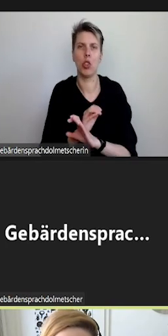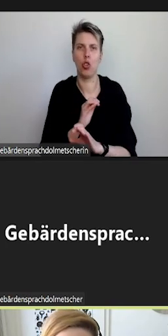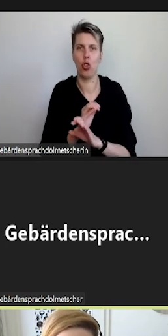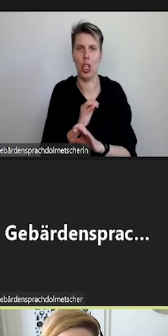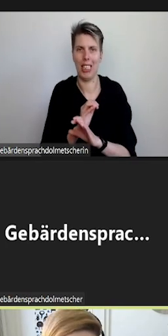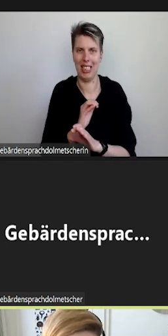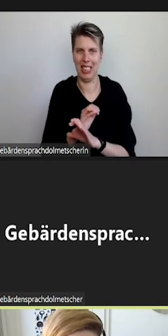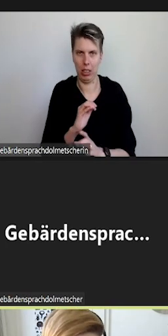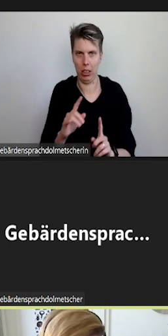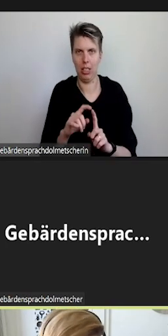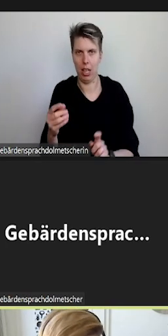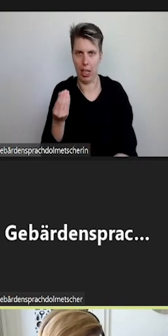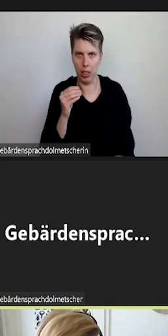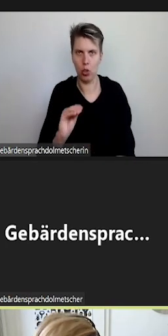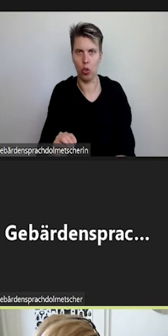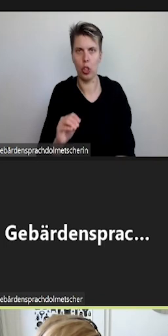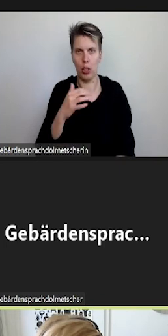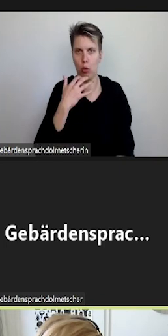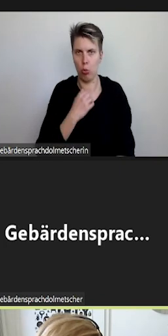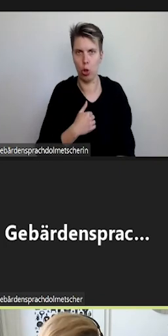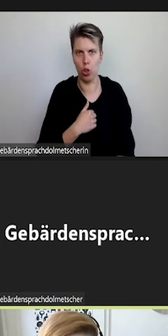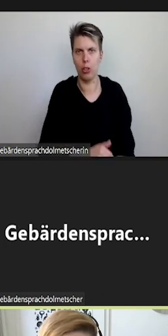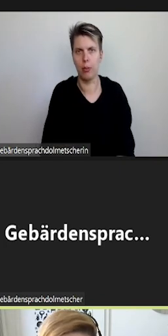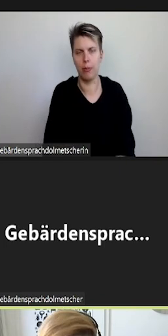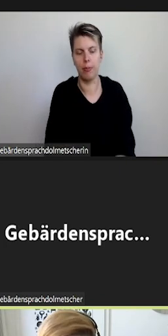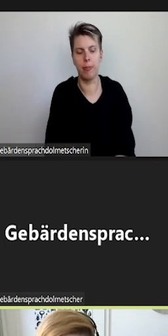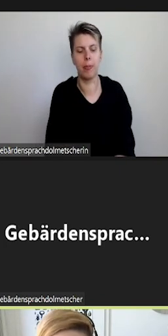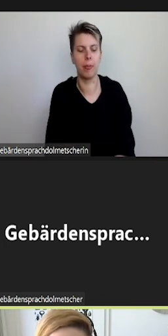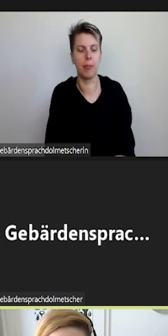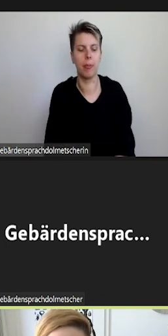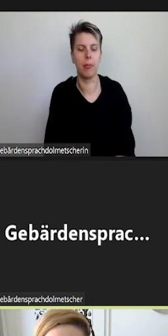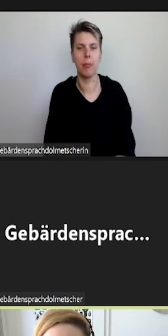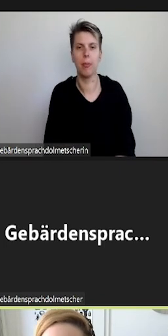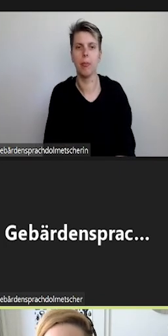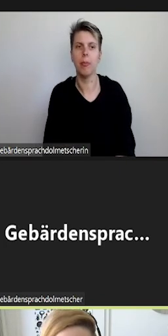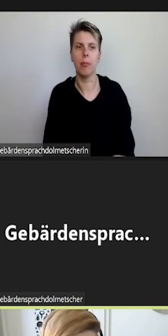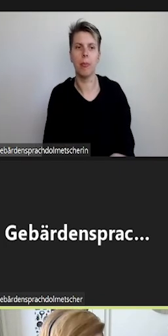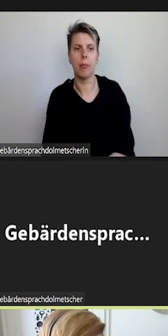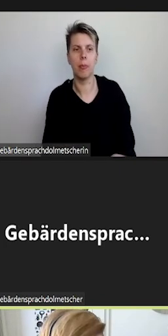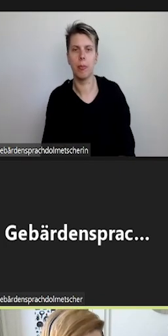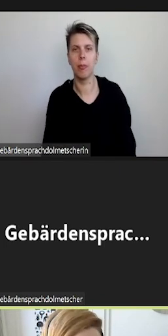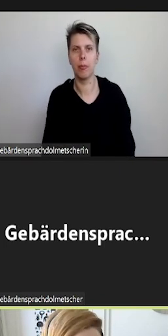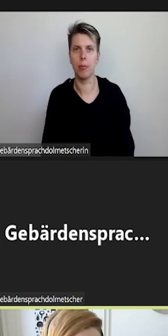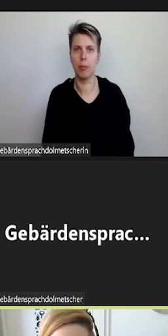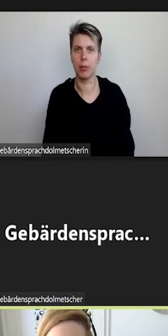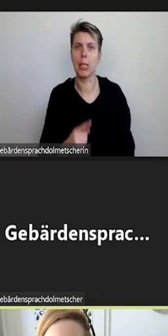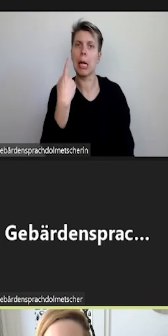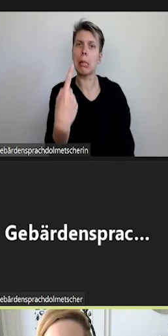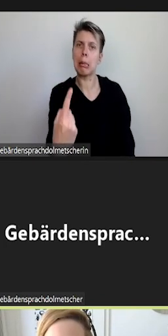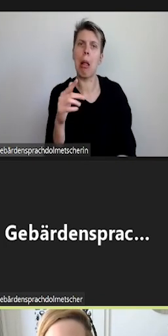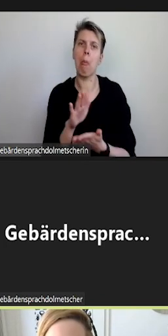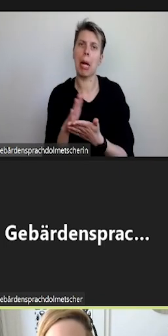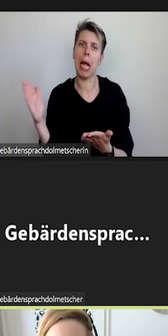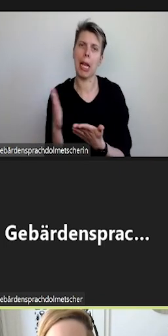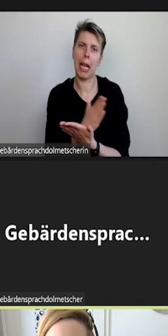dass Sie sich eben entscheiden können, ob Sie